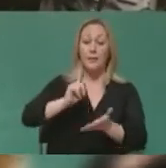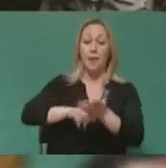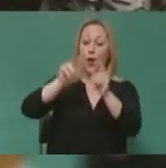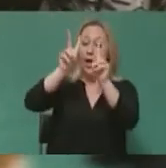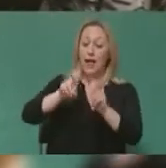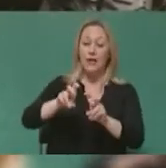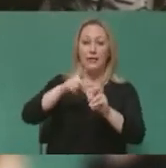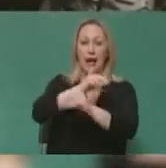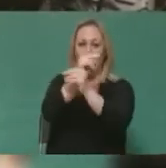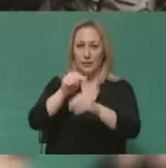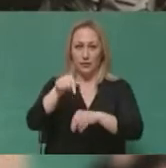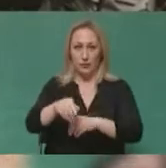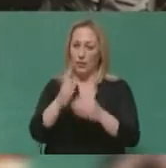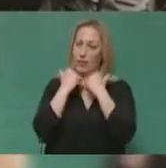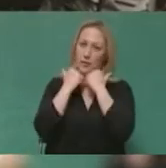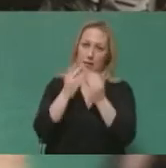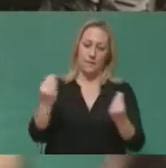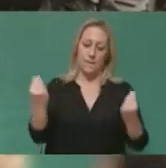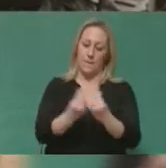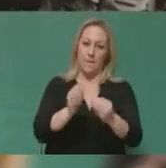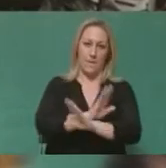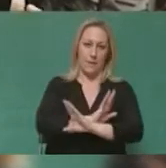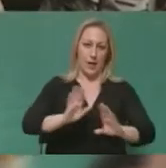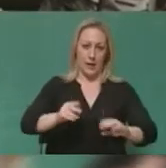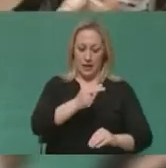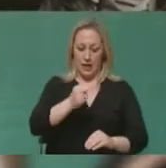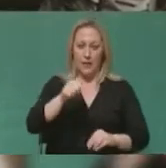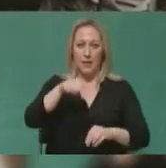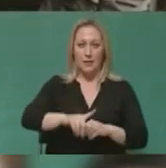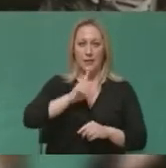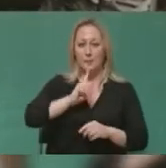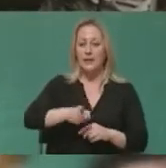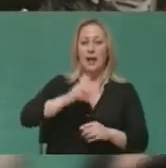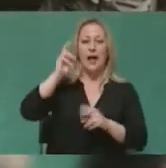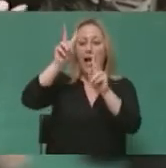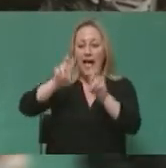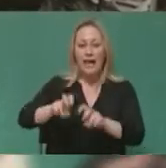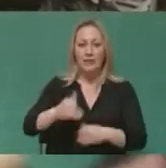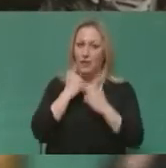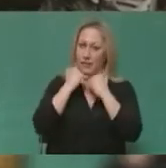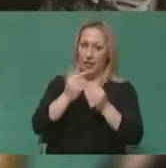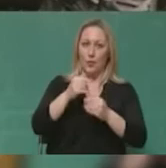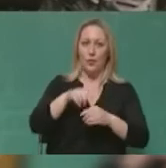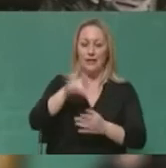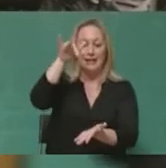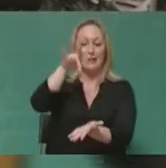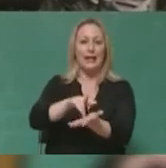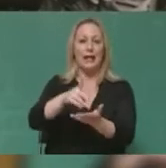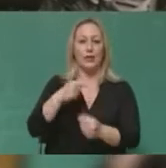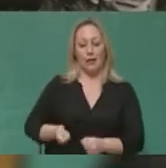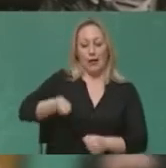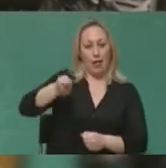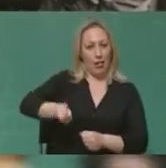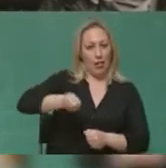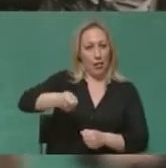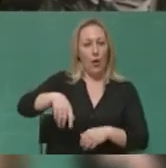δίνονται κατά παραγγελία στο ΚΙΘ ή οποιασδήποτε τέτοιες έρευνες. Δεν είναι κανένα κέντρο το οποίο πληρώνεται για να